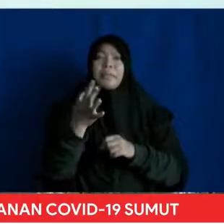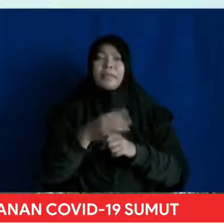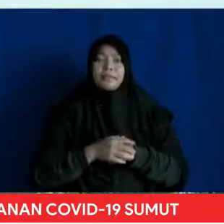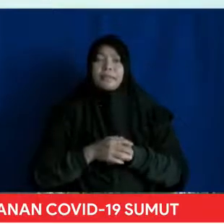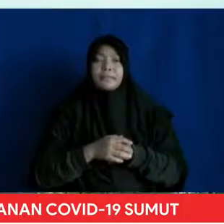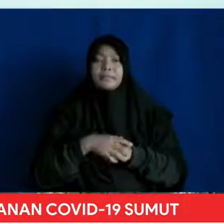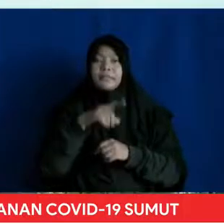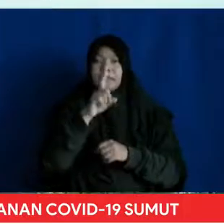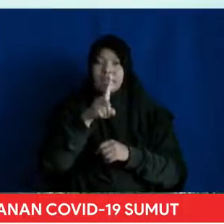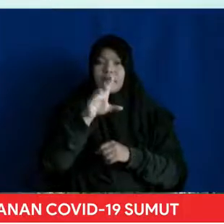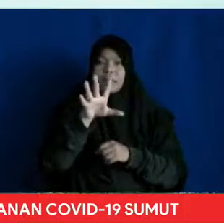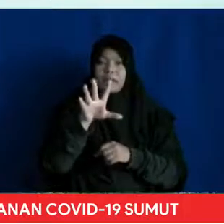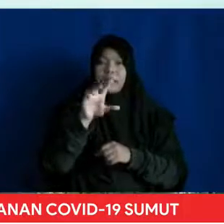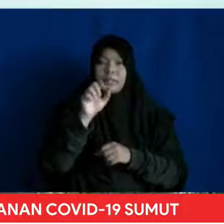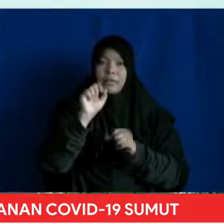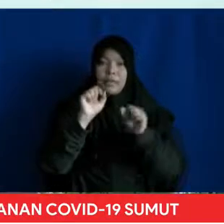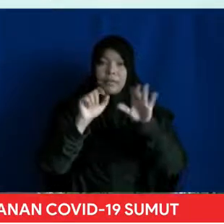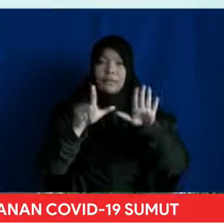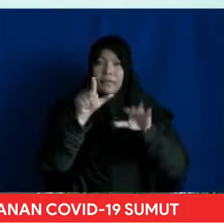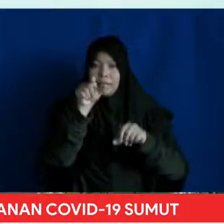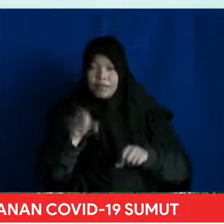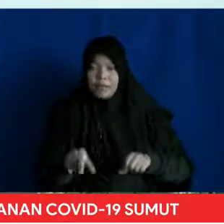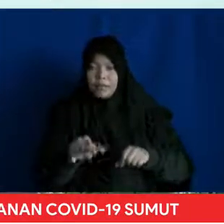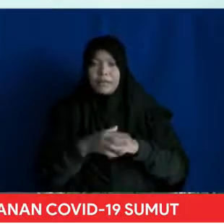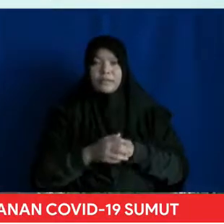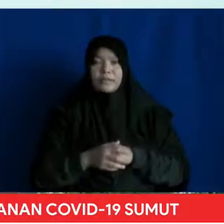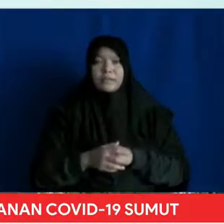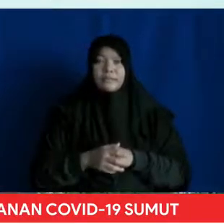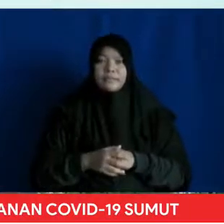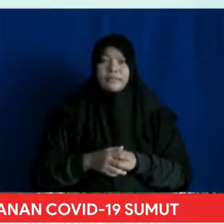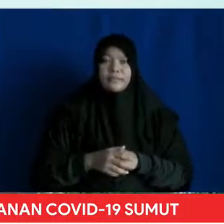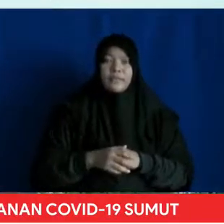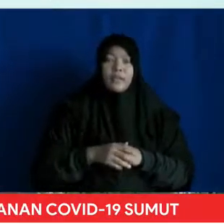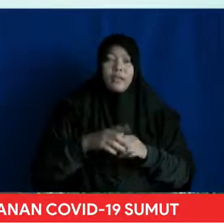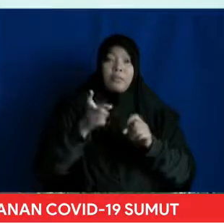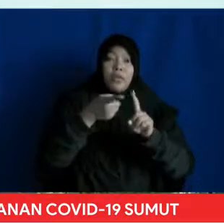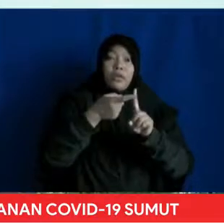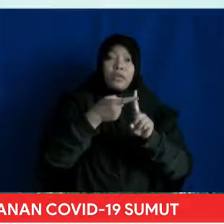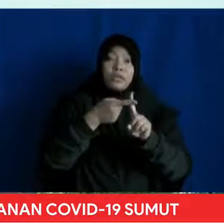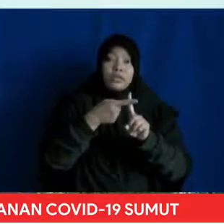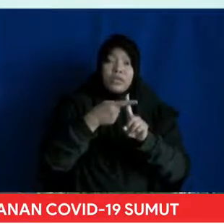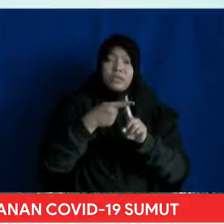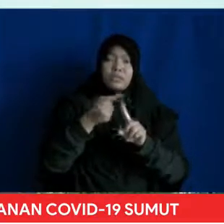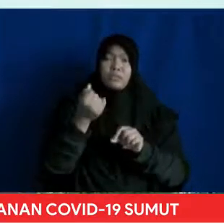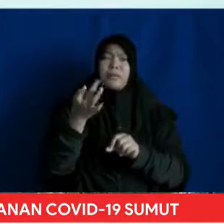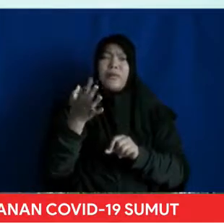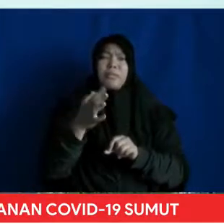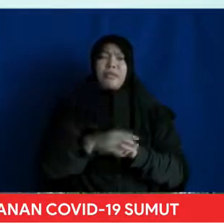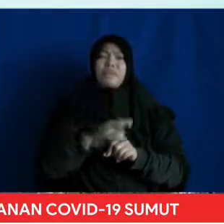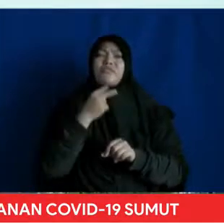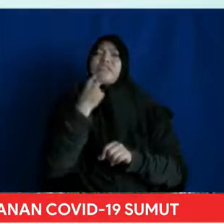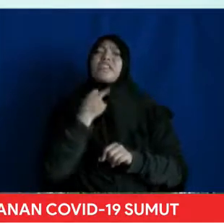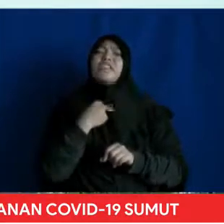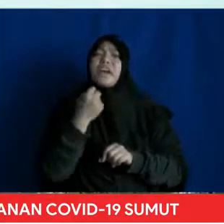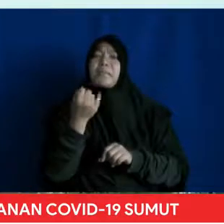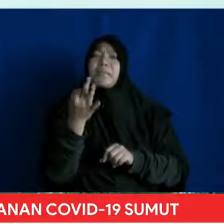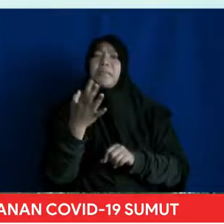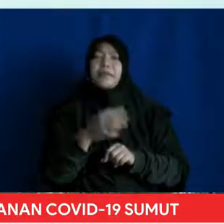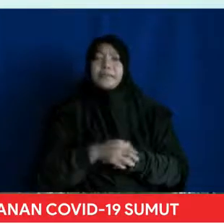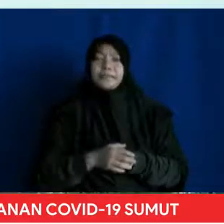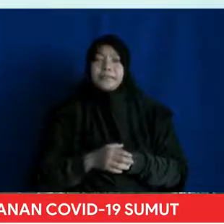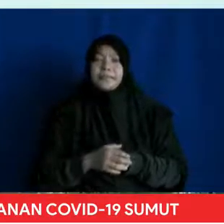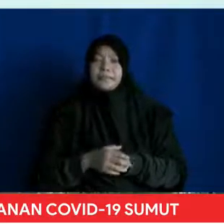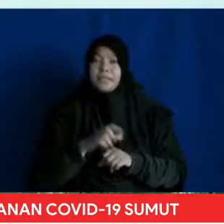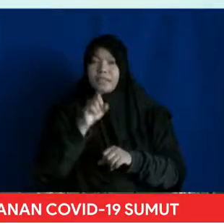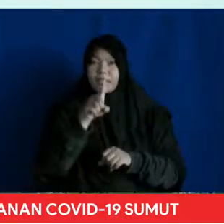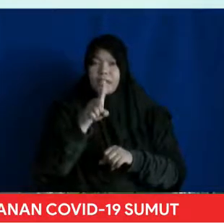157 orang Pasien positif dengan metode PCR Berjumlah